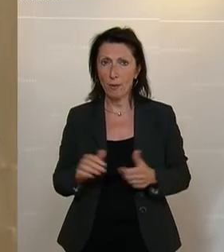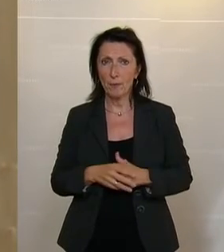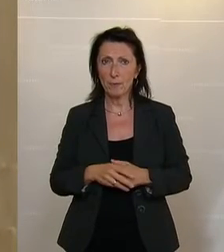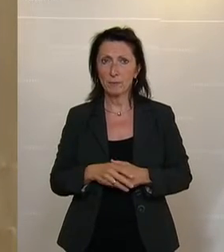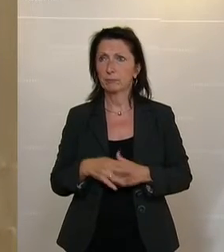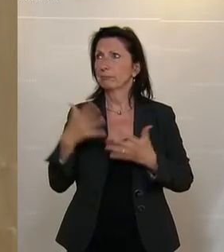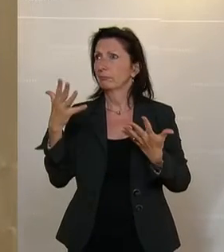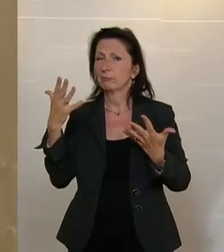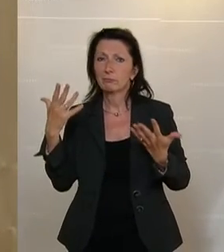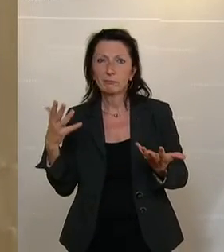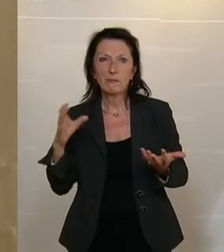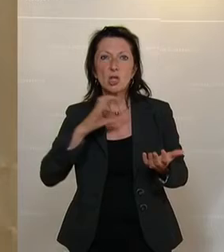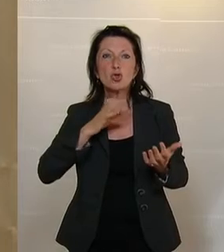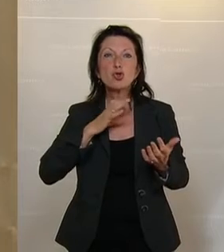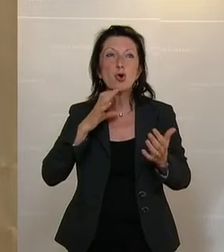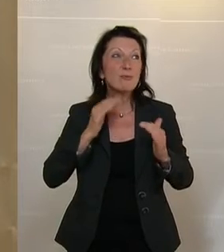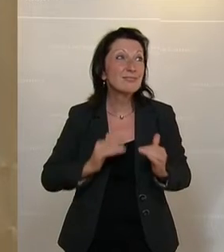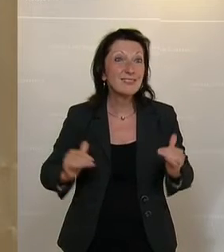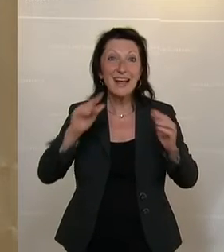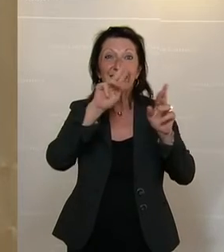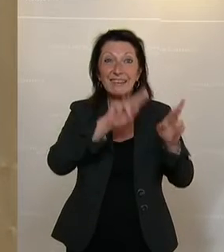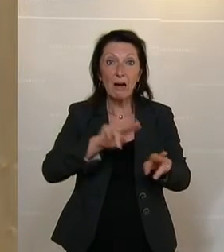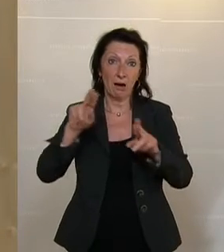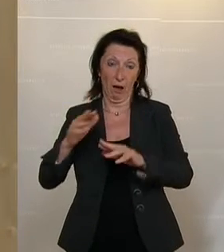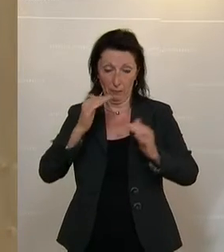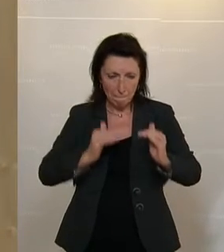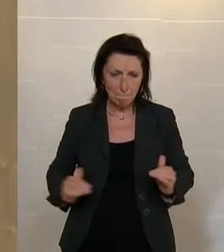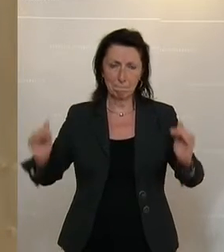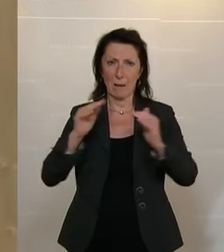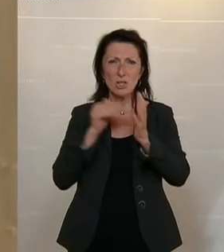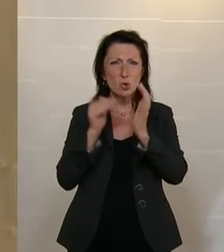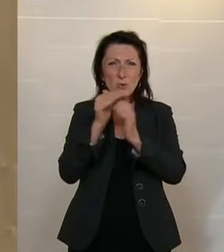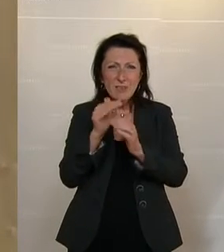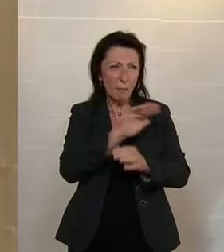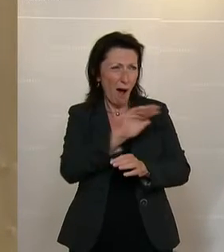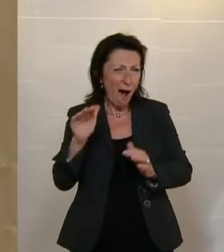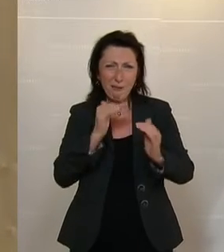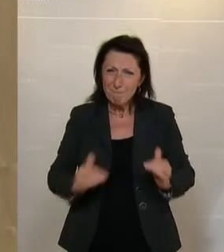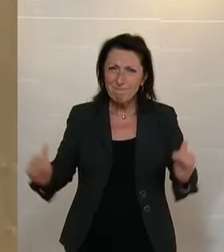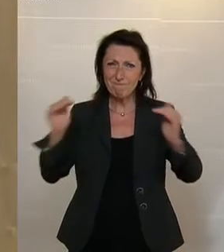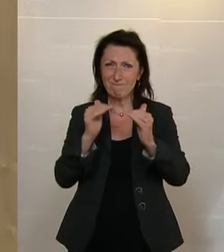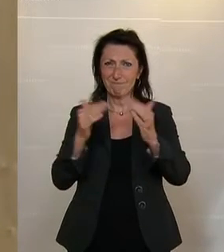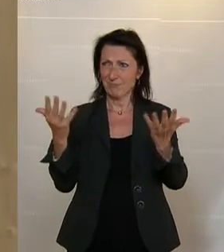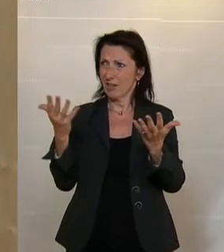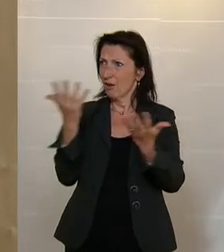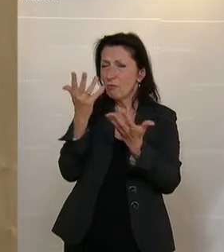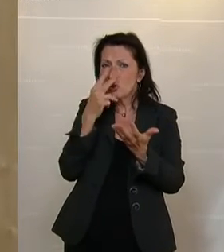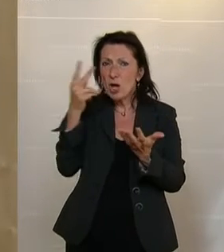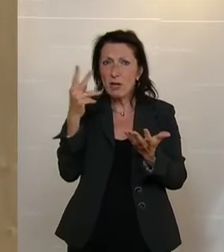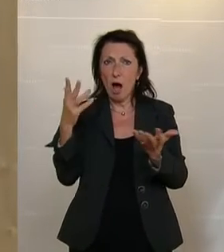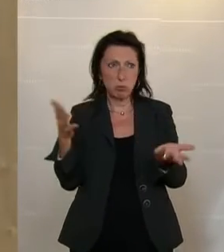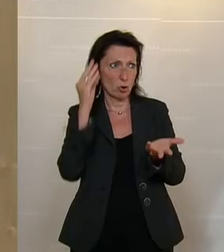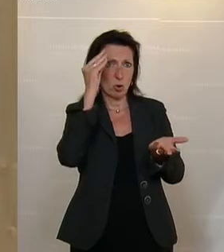endlich für eine Chancengerechtigkeit, für eine wahre Chancengerechtigkeit im System sorgen könnte? Wo bleibt die chancenindexbasierte